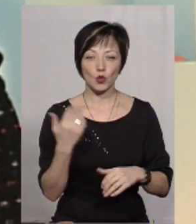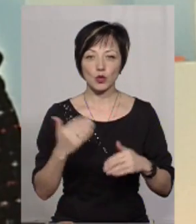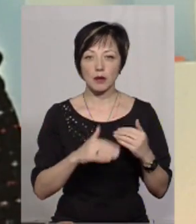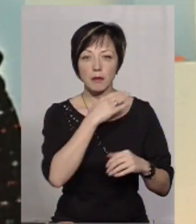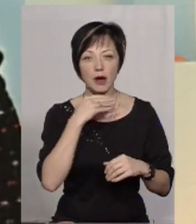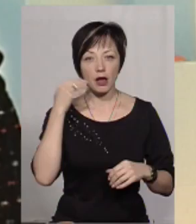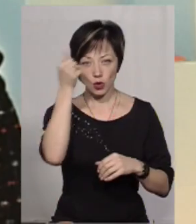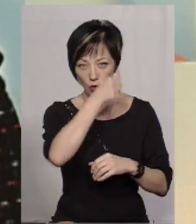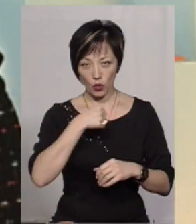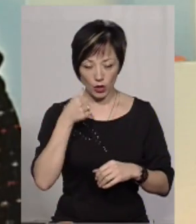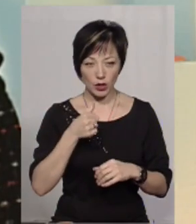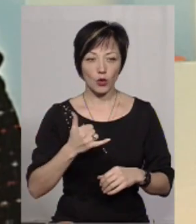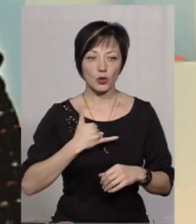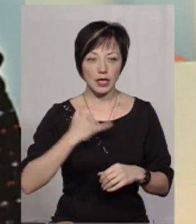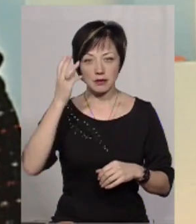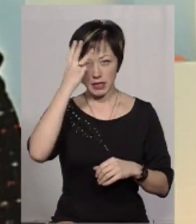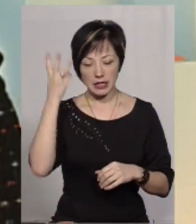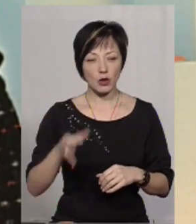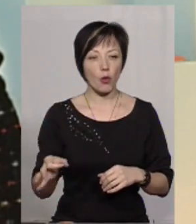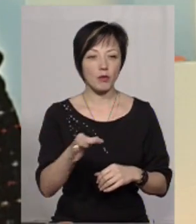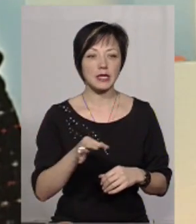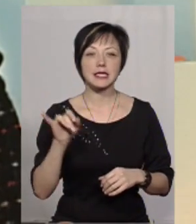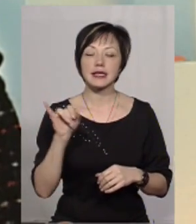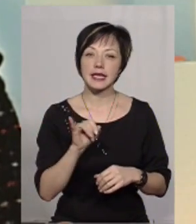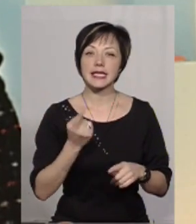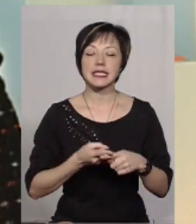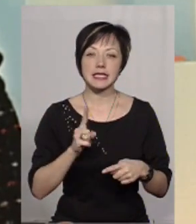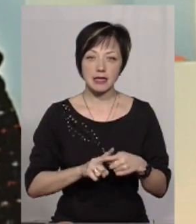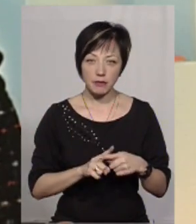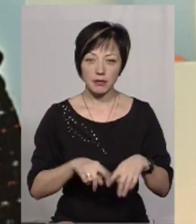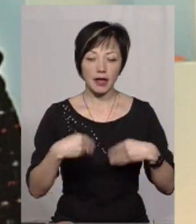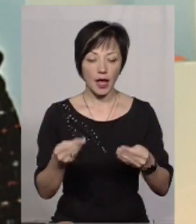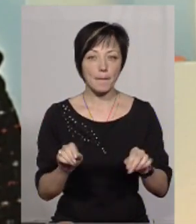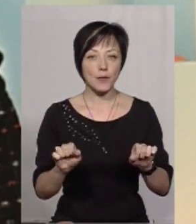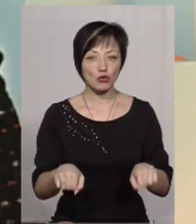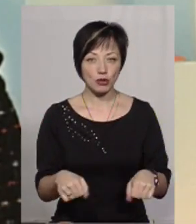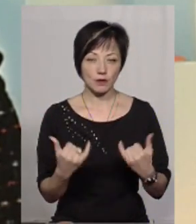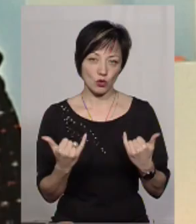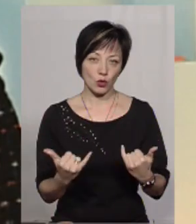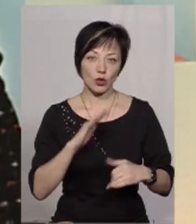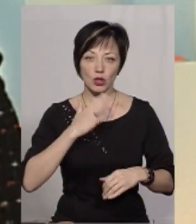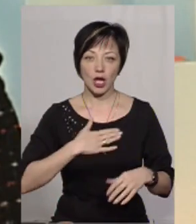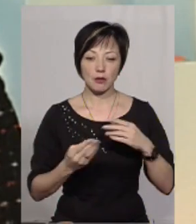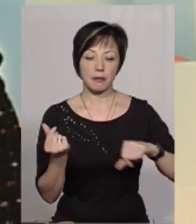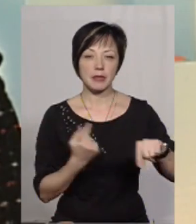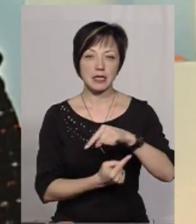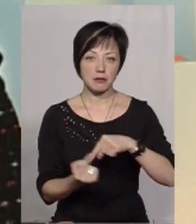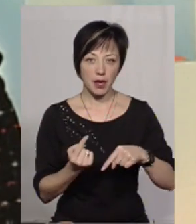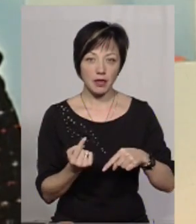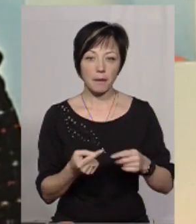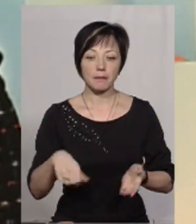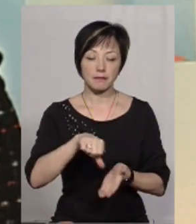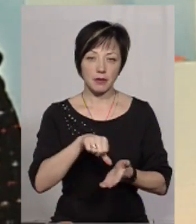уже багато років тут, в нас, в Хмельницькій області. І цим вона дає можливість сьогодні нашим бізнесменам